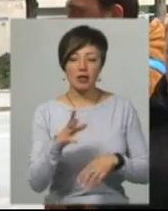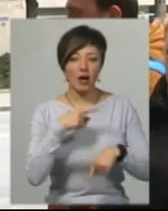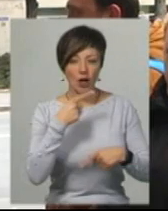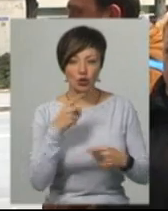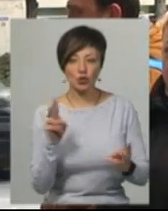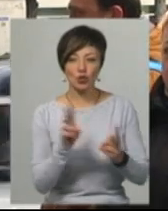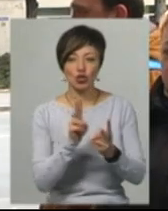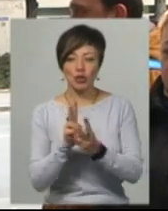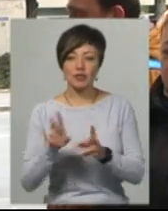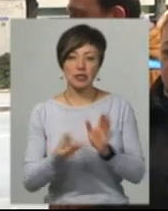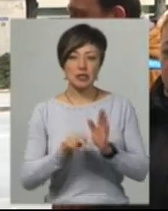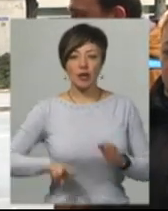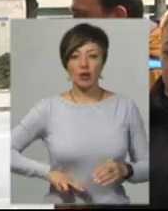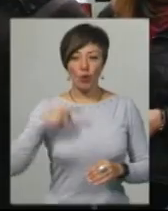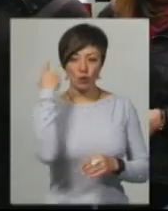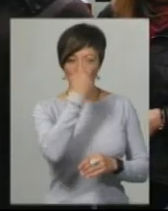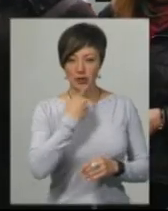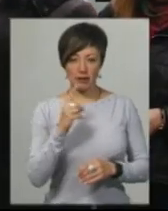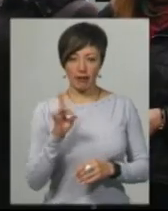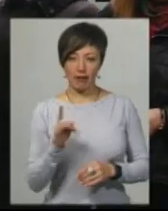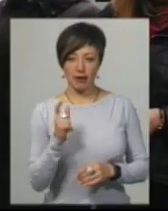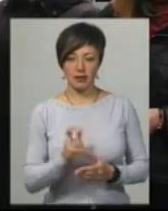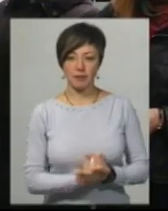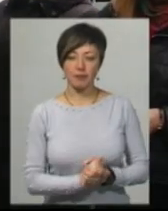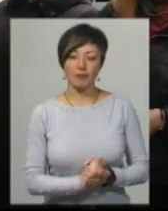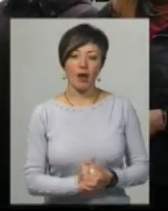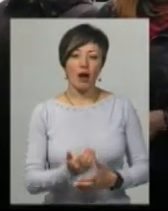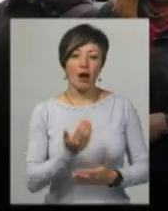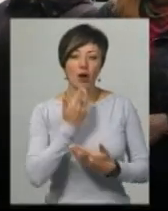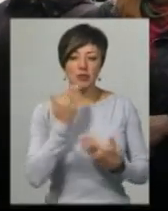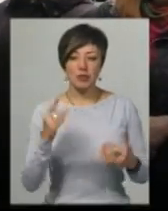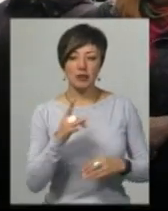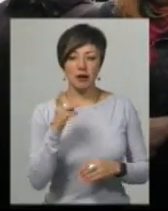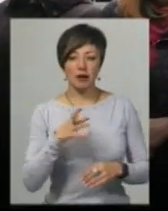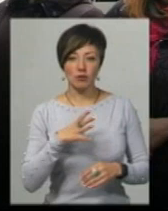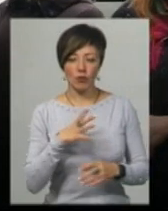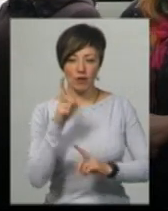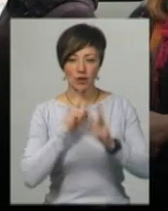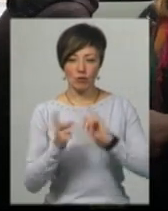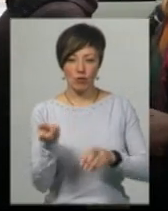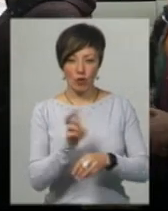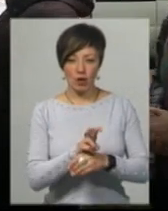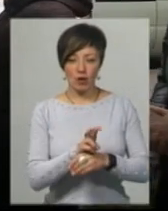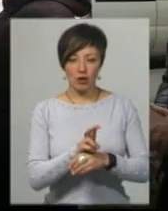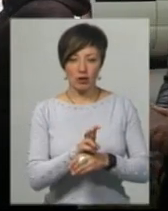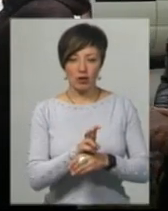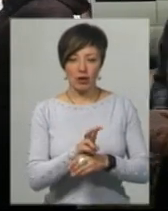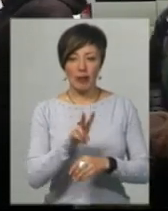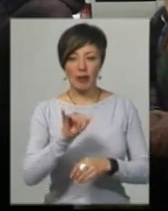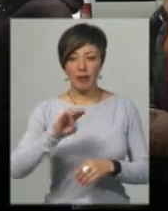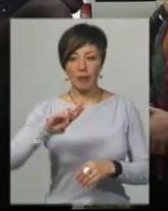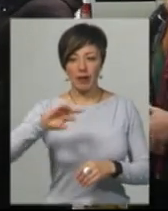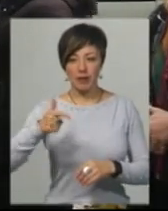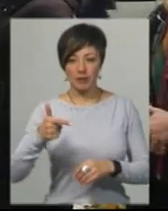каже, зустрічався з директором особисто не раз. Останній раз він був у нас на зборах, це був липень,